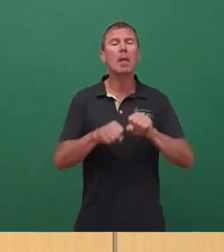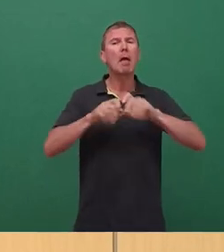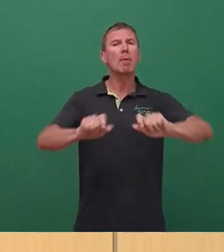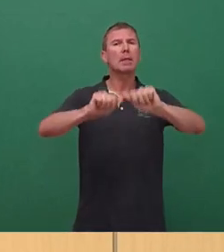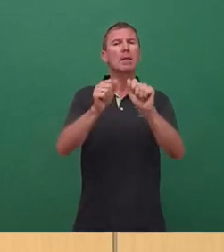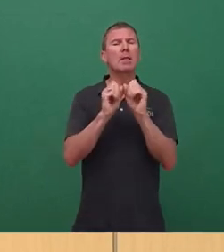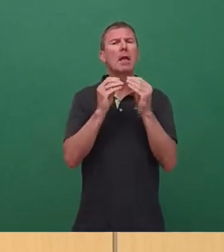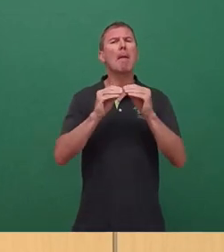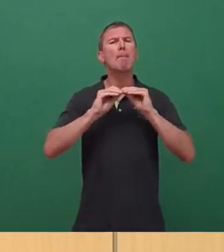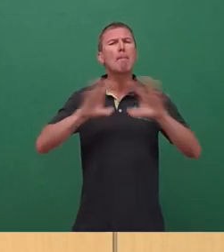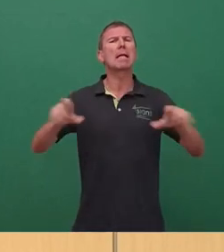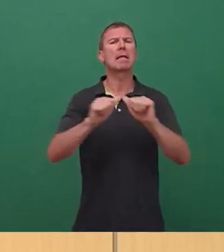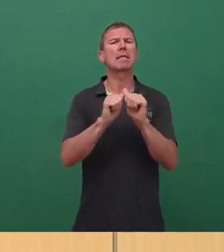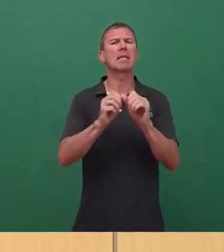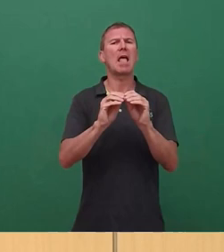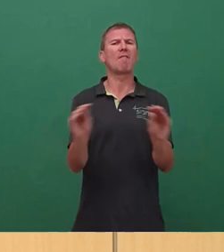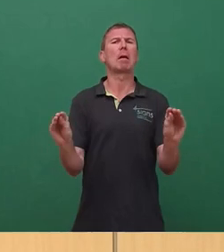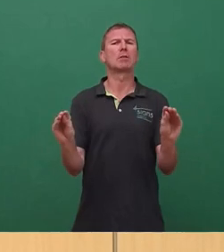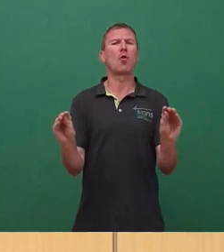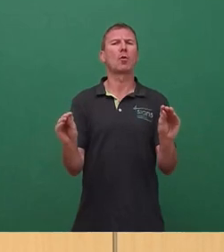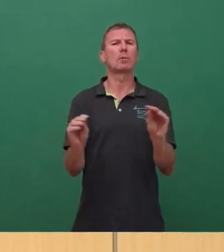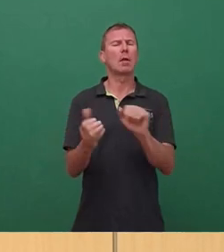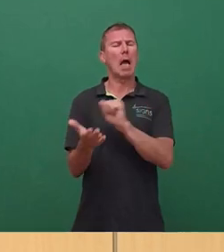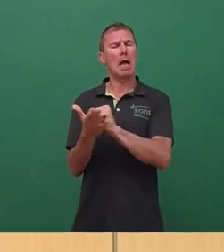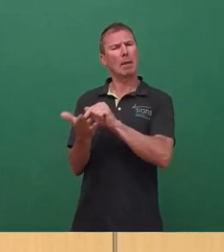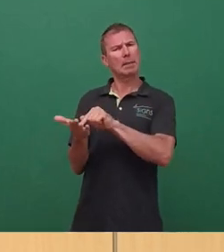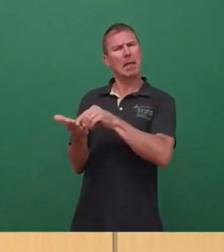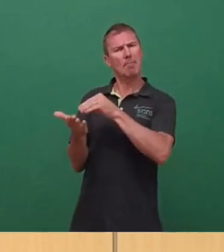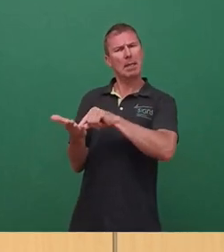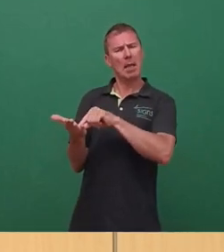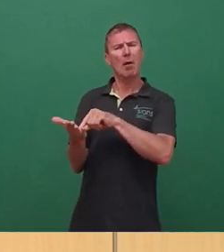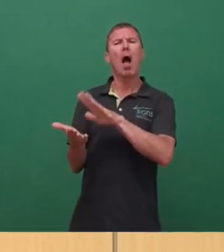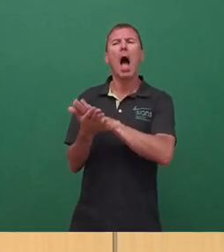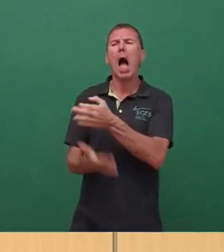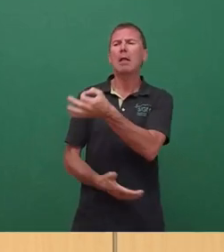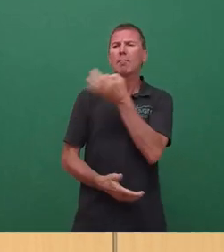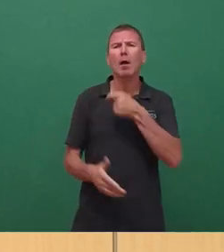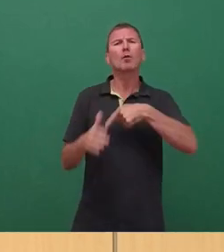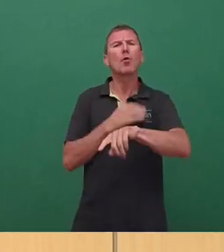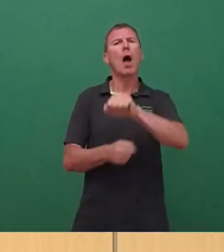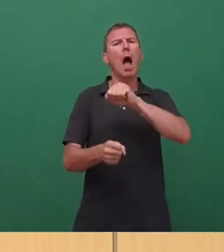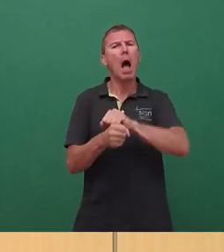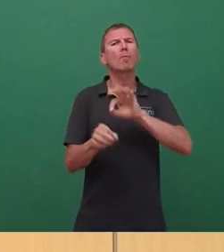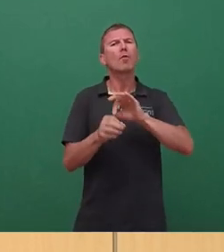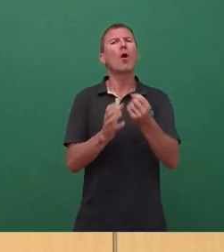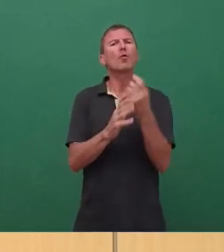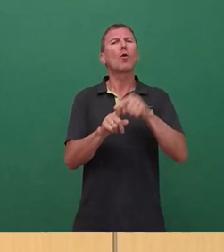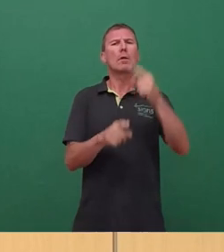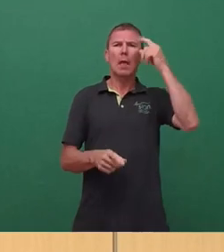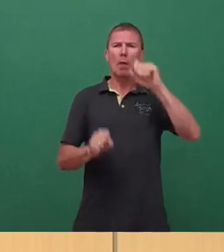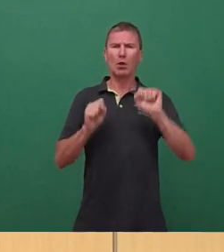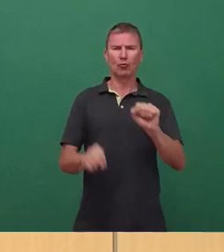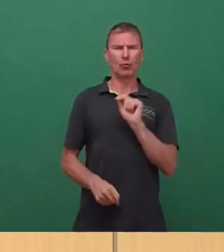einer, ich zitiere aus der Pressemitteilung, Anfrage durch das Amt für Kultur und Denkmalschutz spricht.